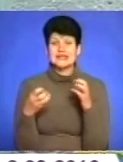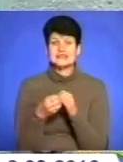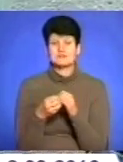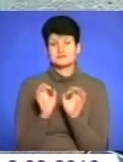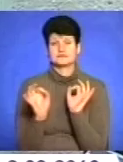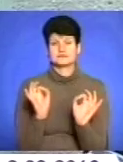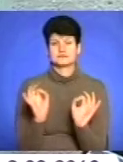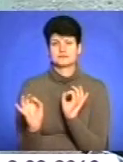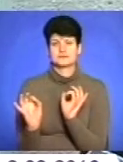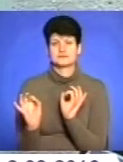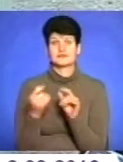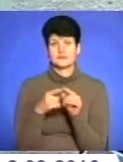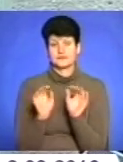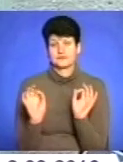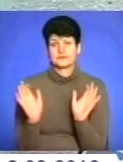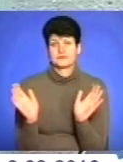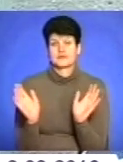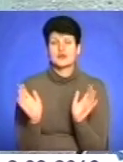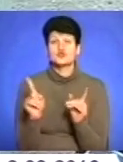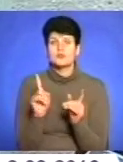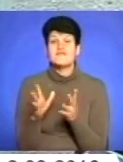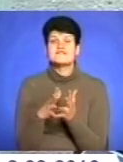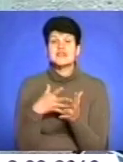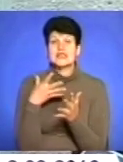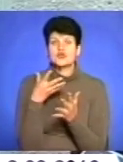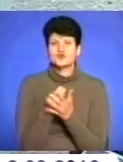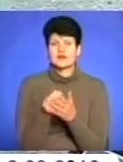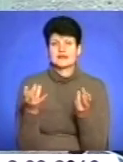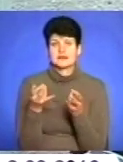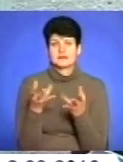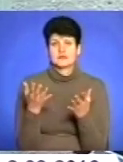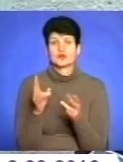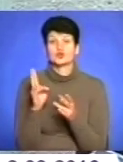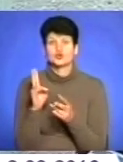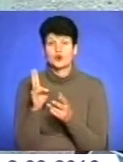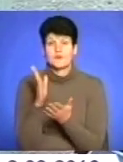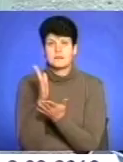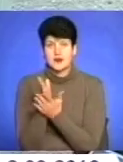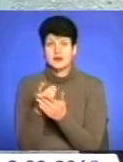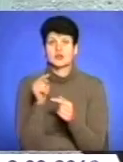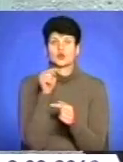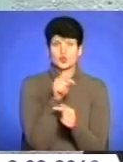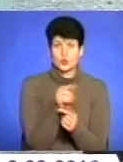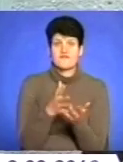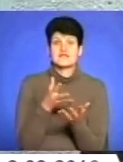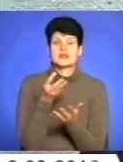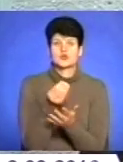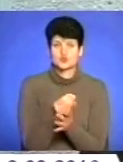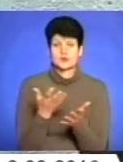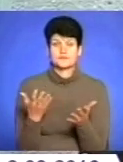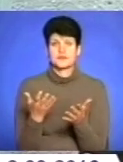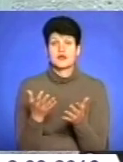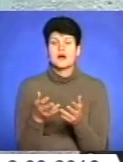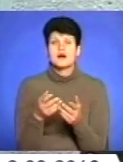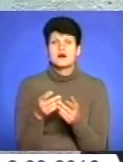закономірно, це нормально. Щоб фінансувати, треба ним володіти. Хто фінансує, той і володіє. І тут є питання ще